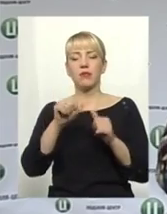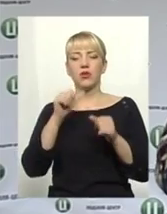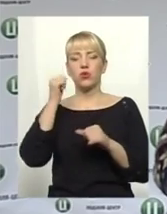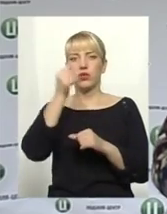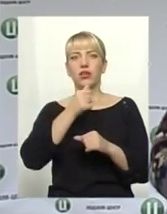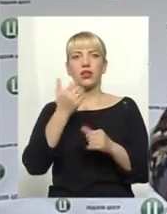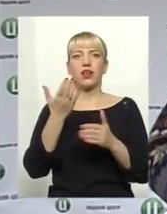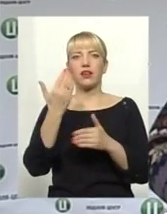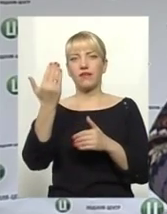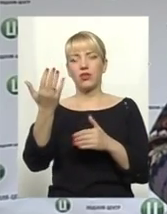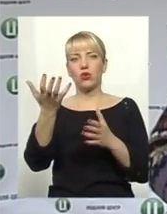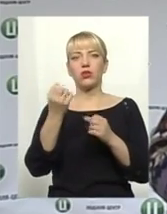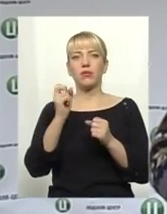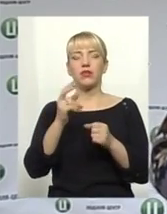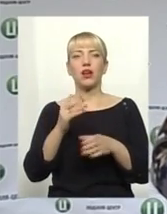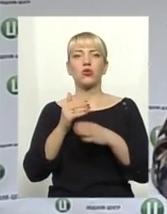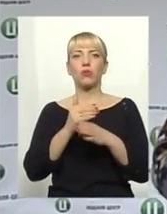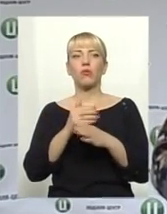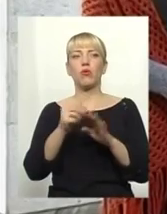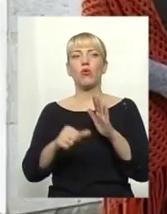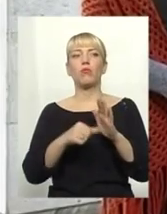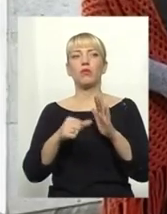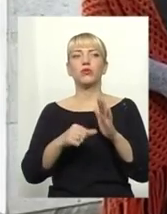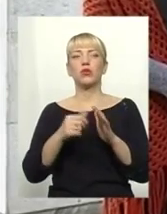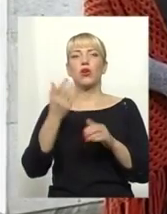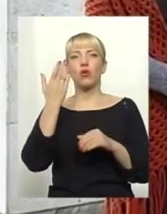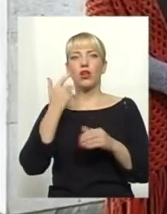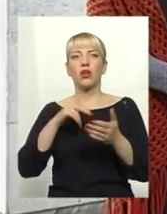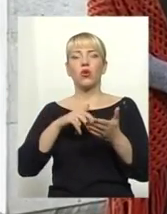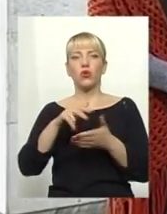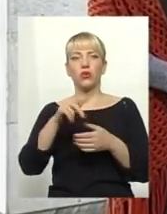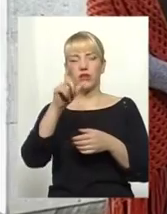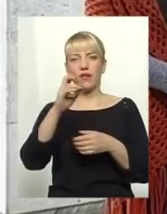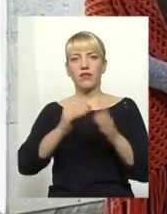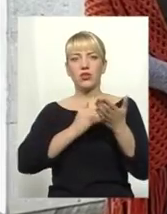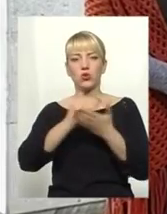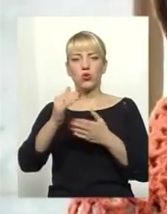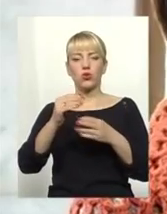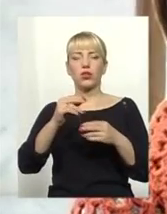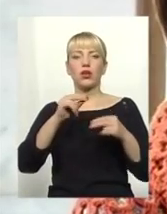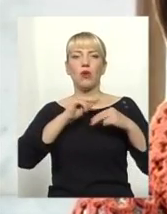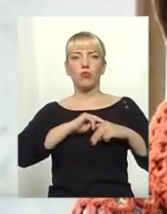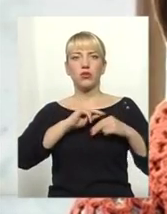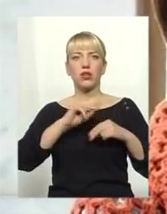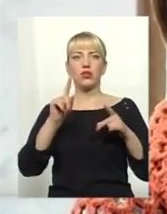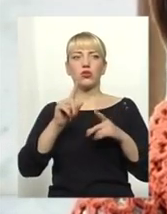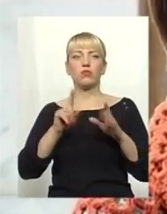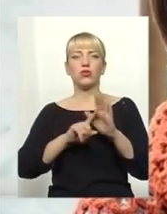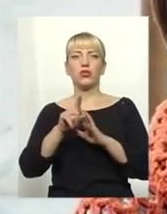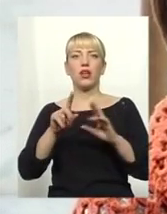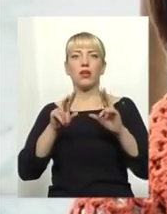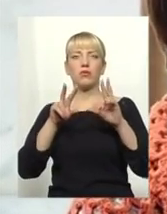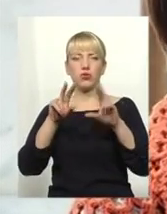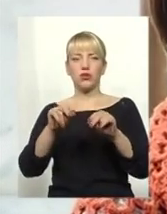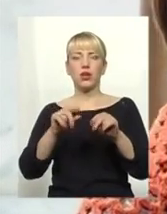рік, який він отримував як допомогу з безробіття. Коли людина йде на високу посаду, на якій починає з того, що обіцяє працювати для